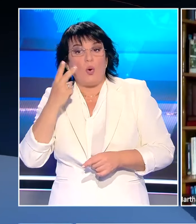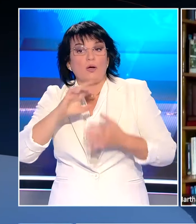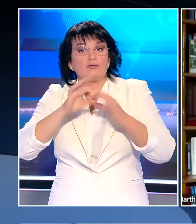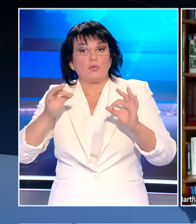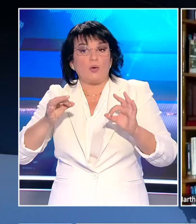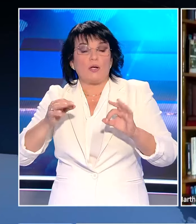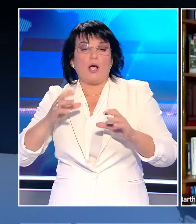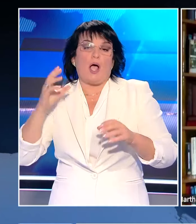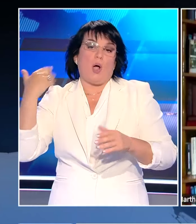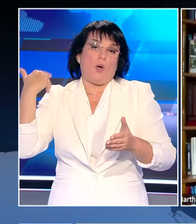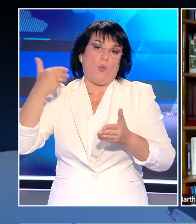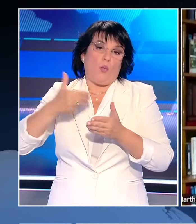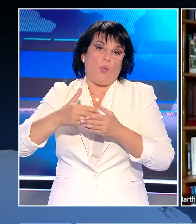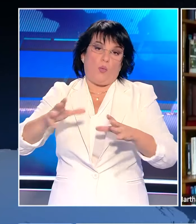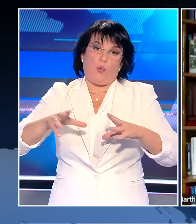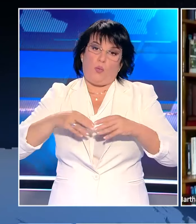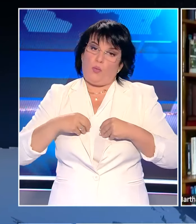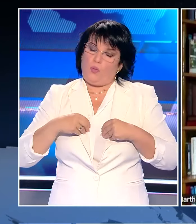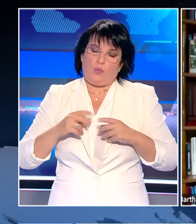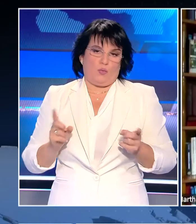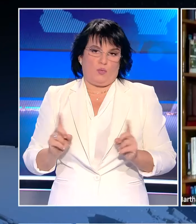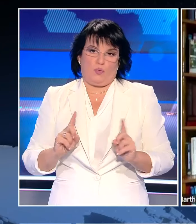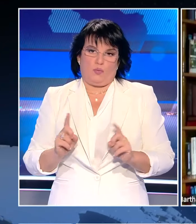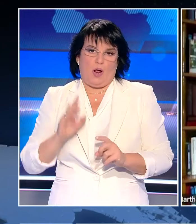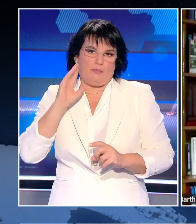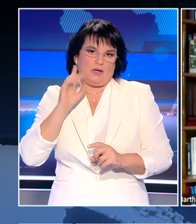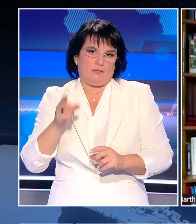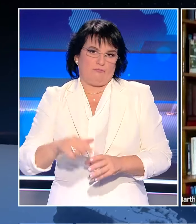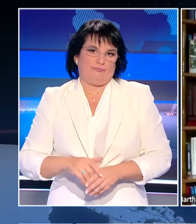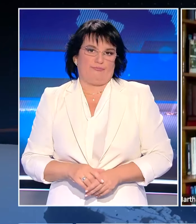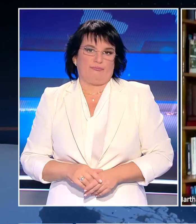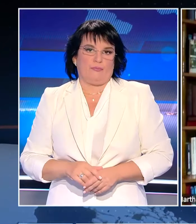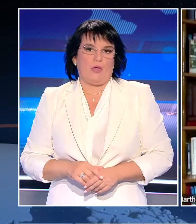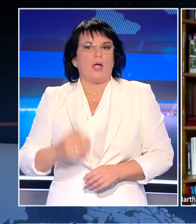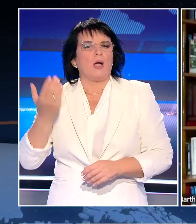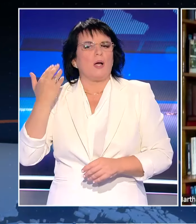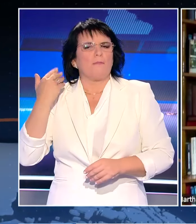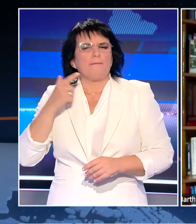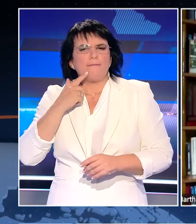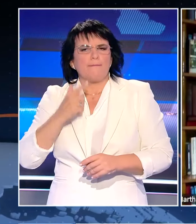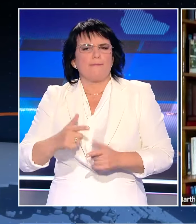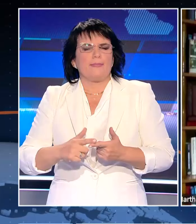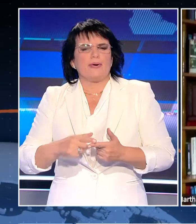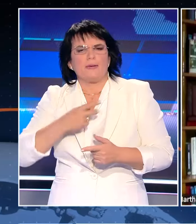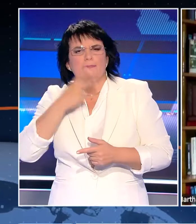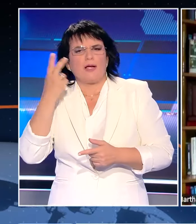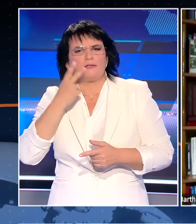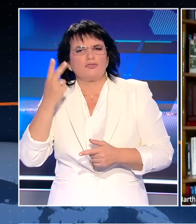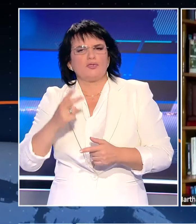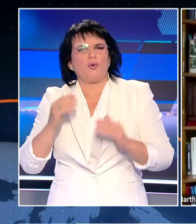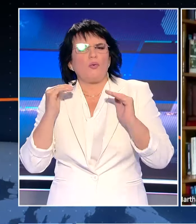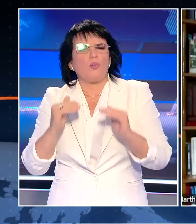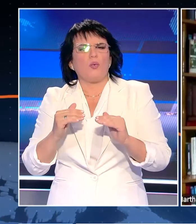πρόεδρος που εξαλπτήρισμα σε μεταναστεύφημα